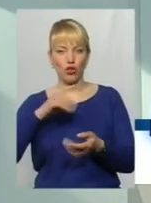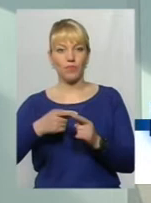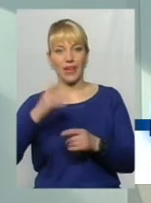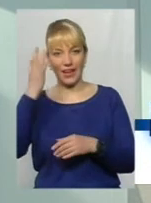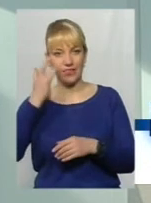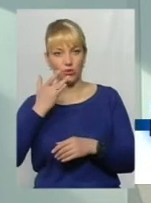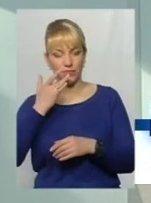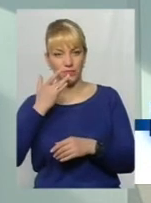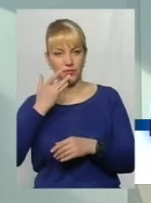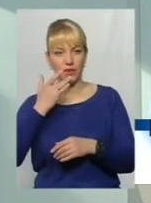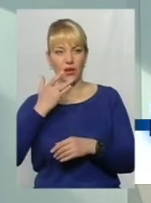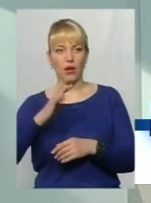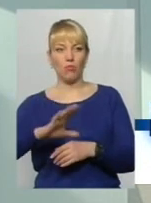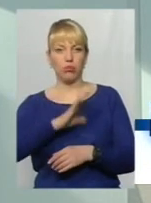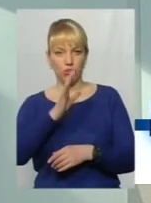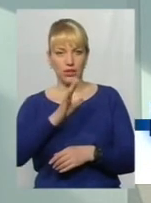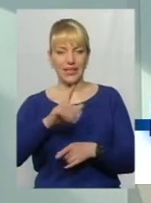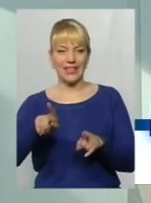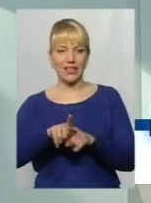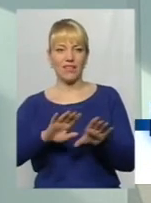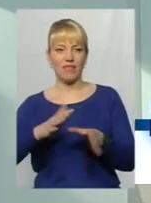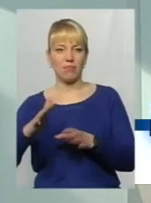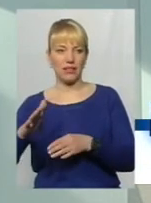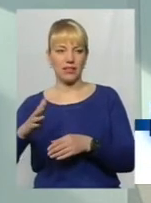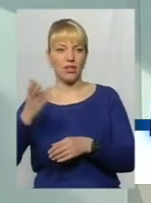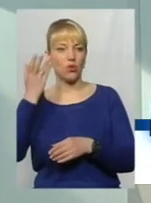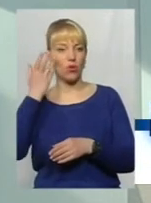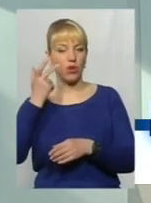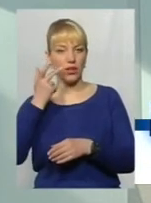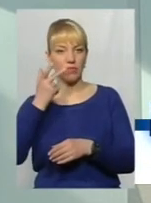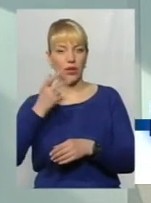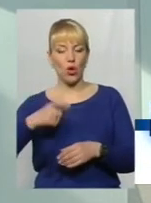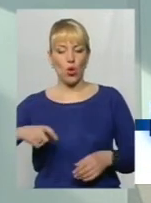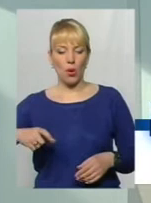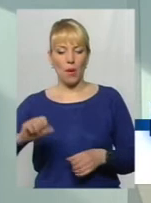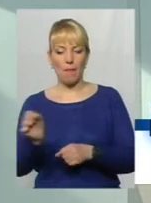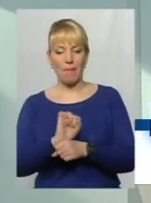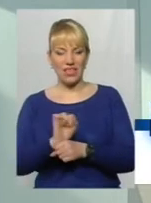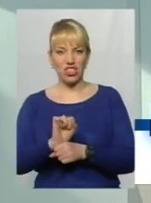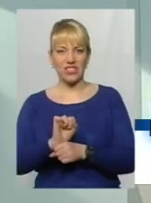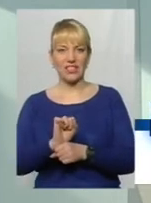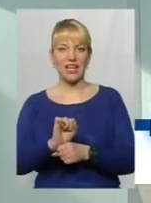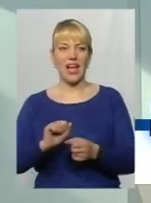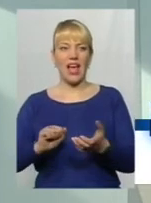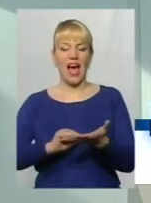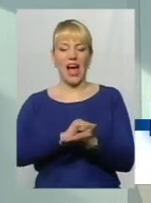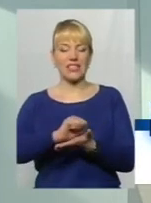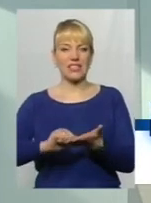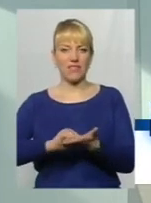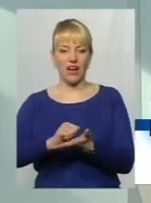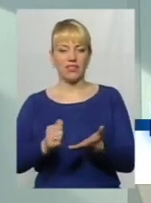Літом були випадки, що машину асфальту взяли, нарізали,